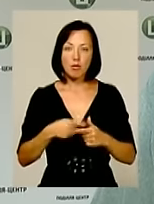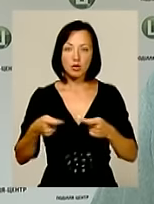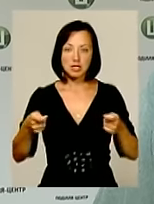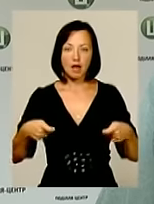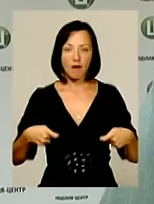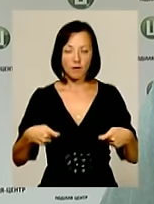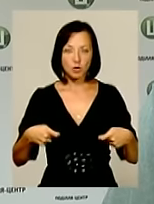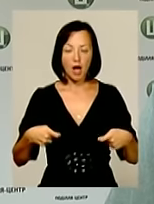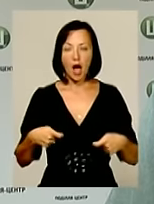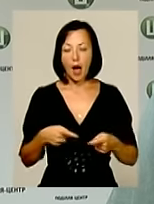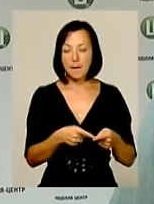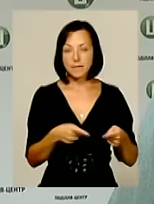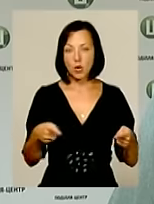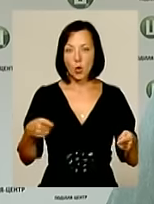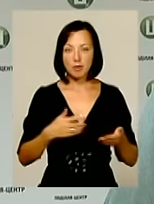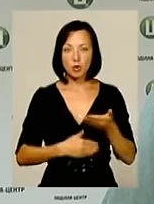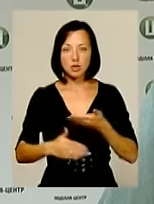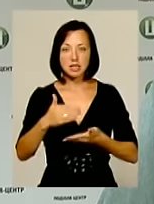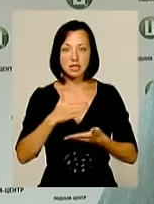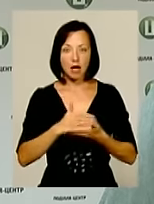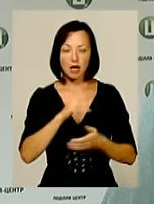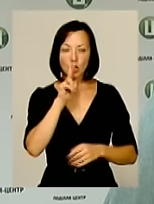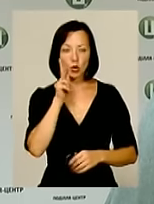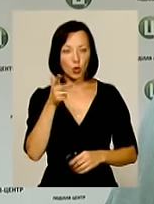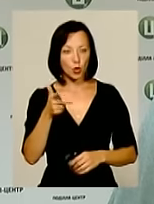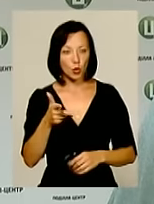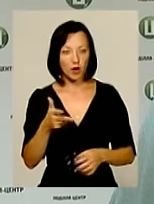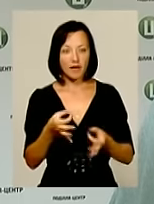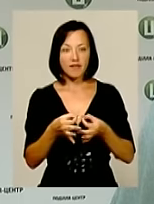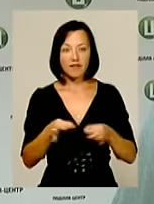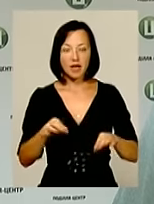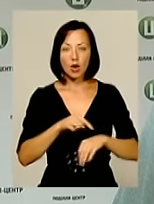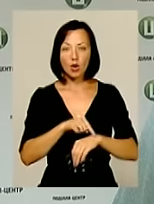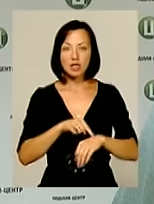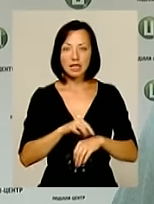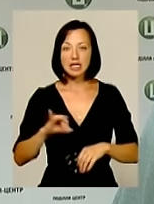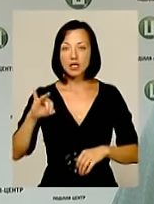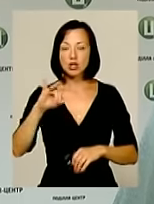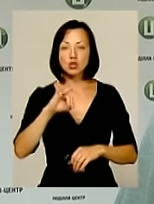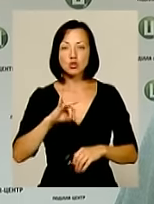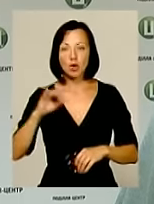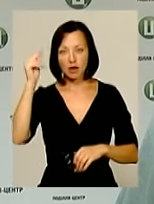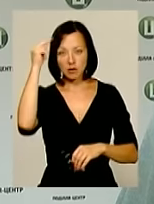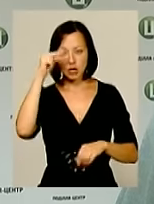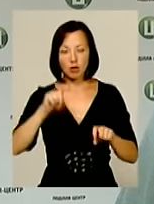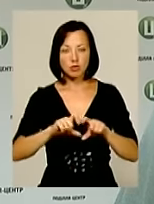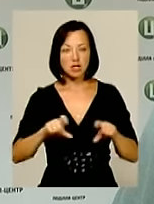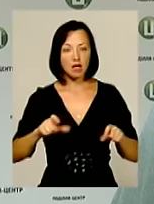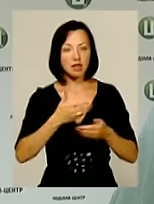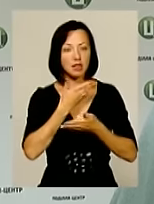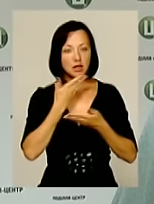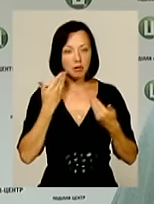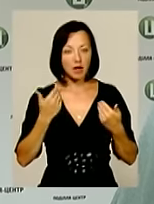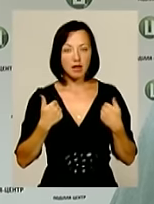Протягом останніх трьох років вільних годин історії в навчальному закладі немає.